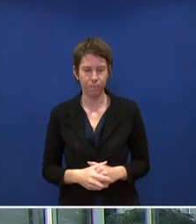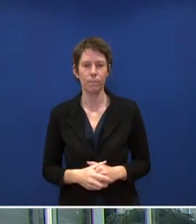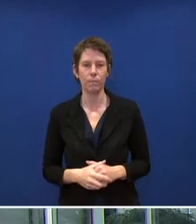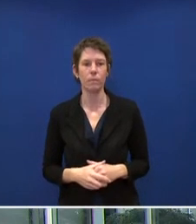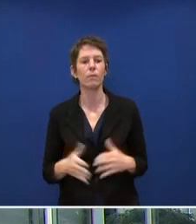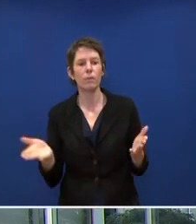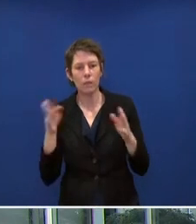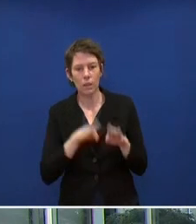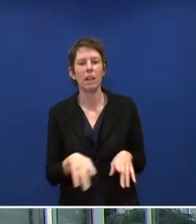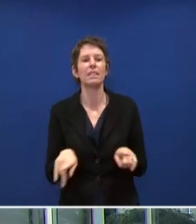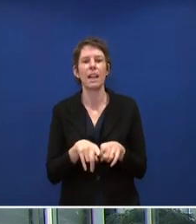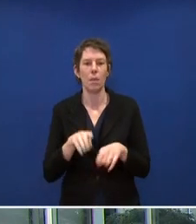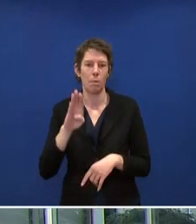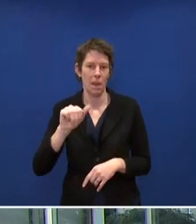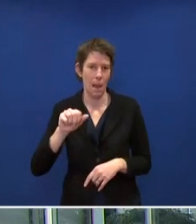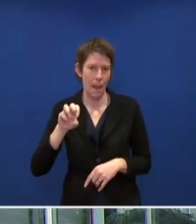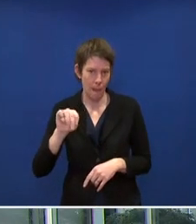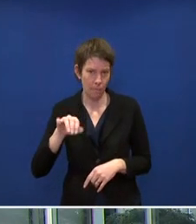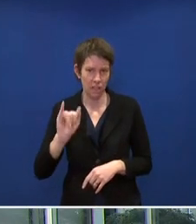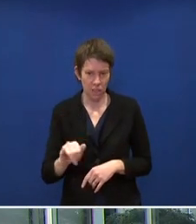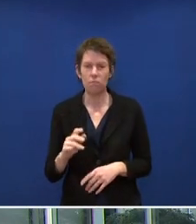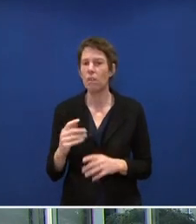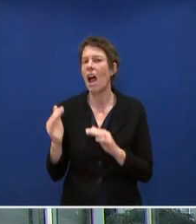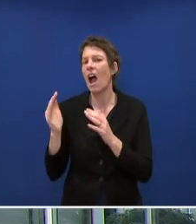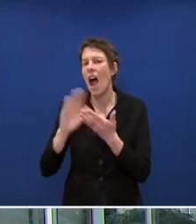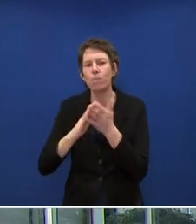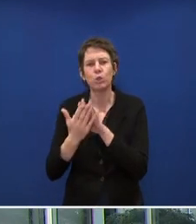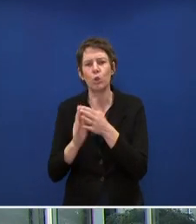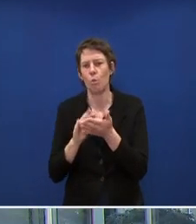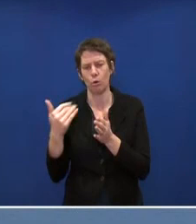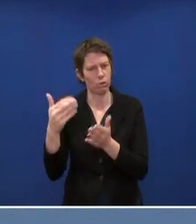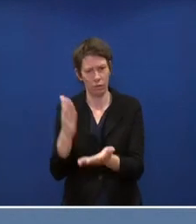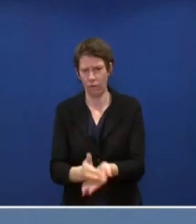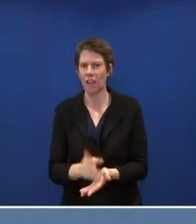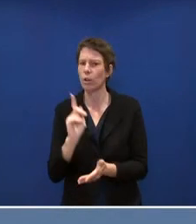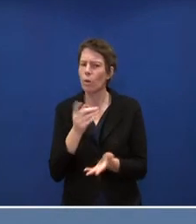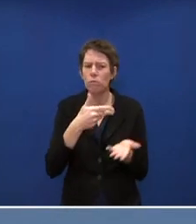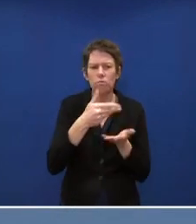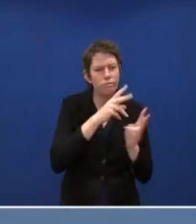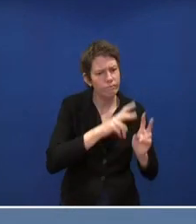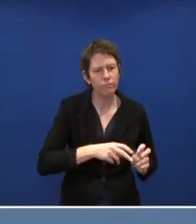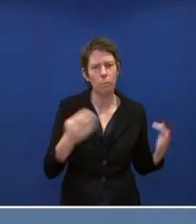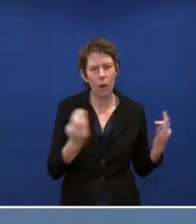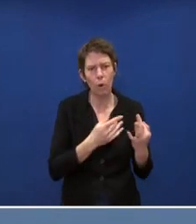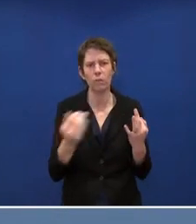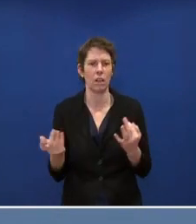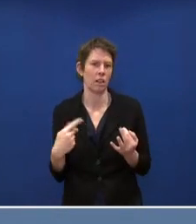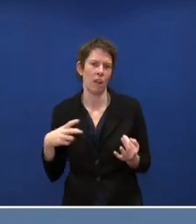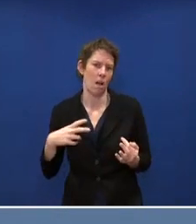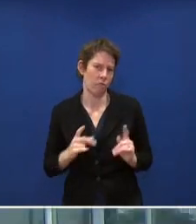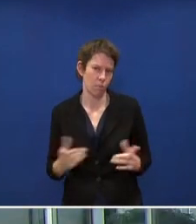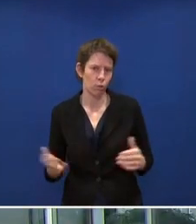Gleiches gilt für das BMI. Die Abstimmung laufen noch. Es gibt noch Klärungsbedarf. Und insofern sind die Abstimmungen hier noch abzuwarten.